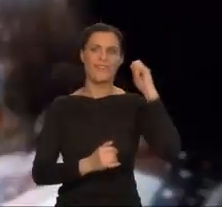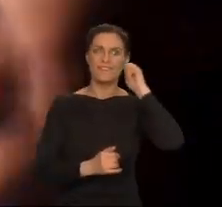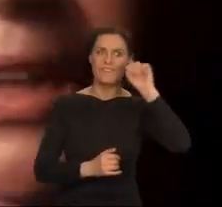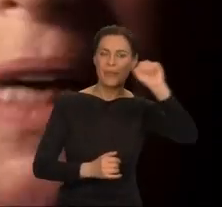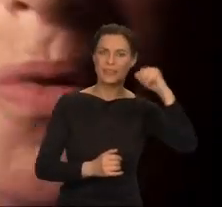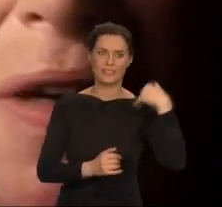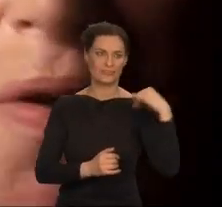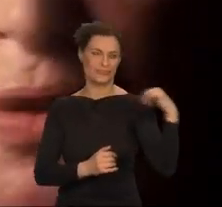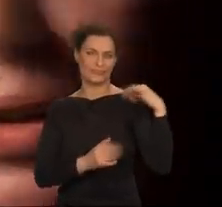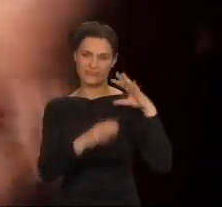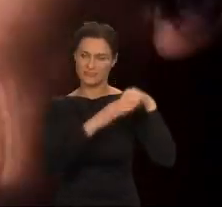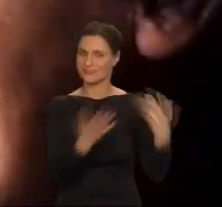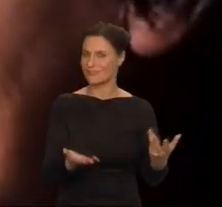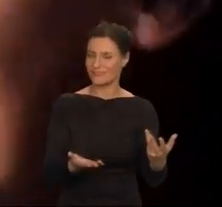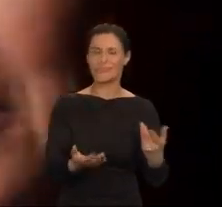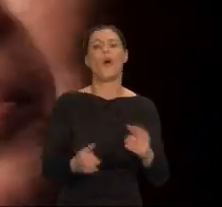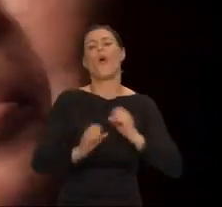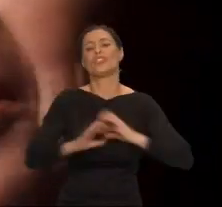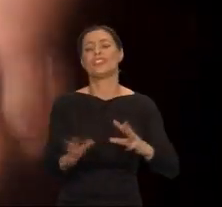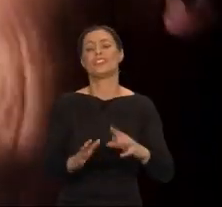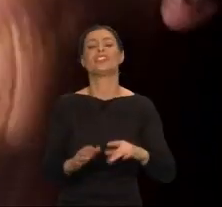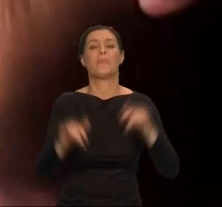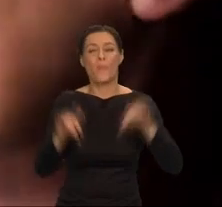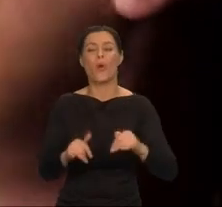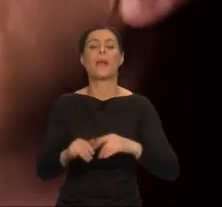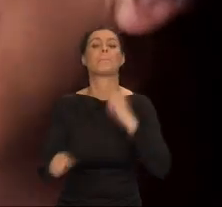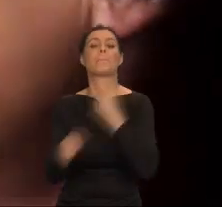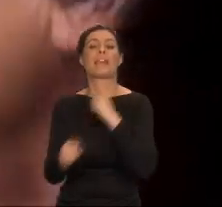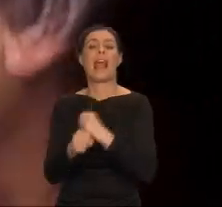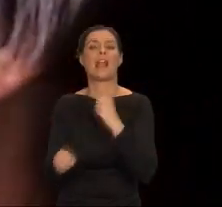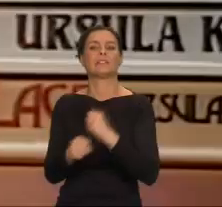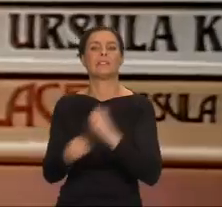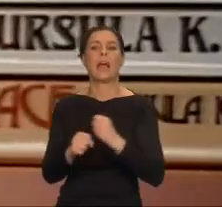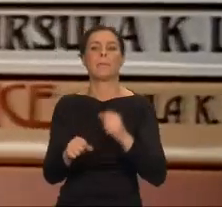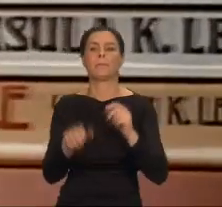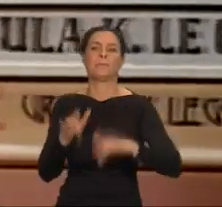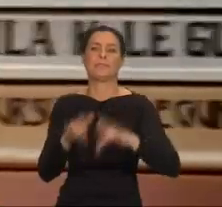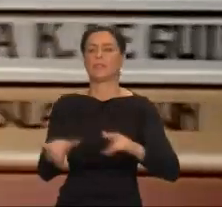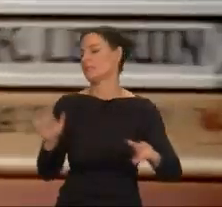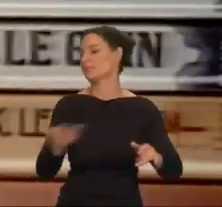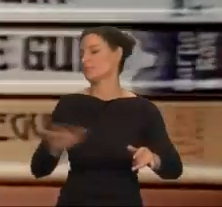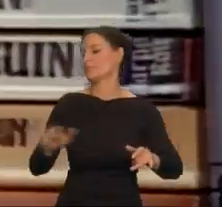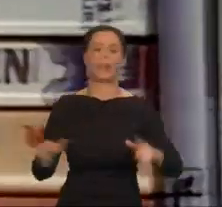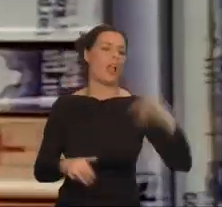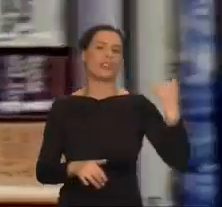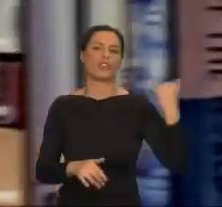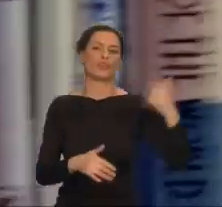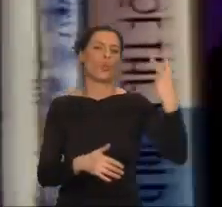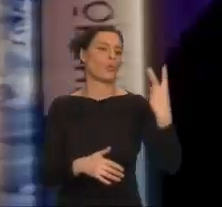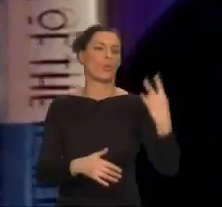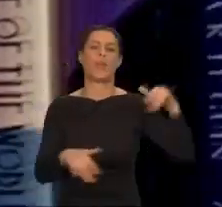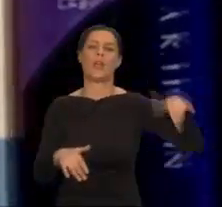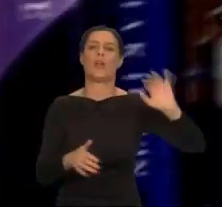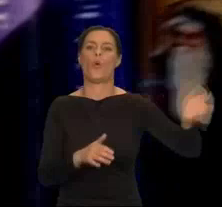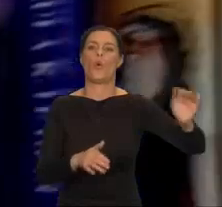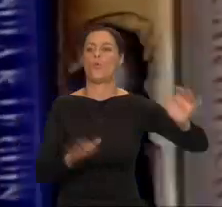Da się pisać jedną ręką i wychowywać troje dzieci drugą. Patrzcie na mnie. To kwestia